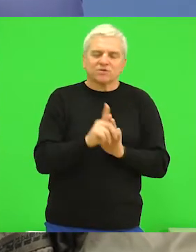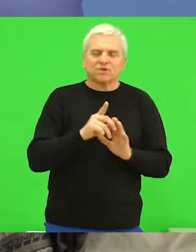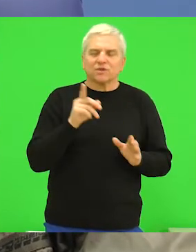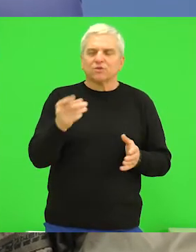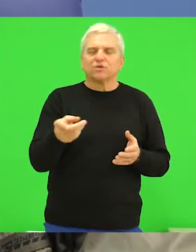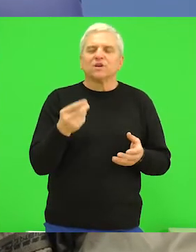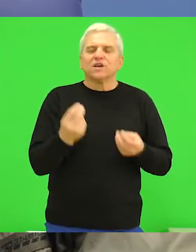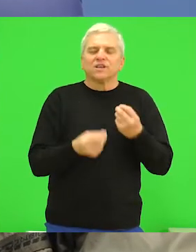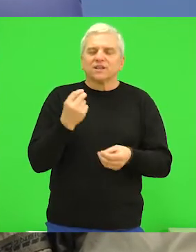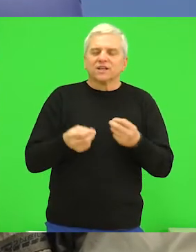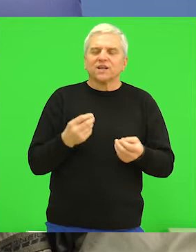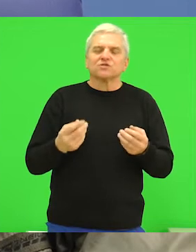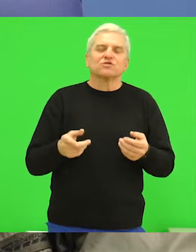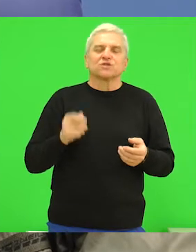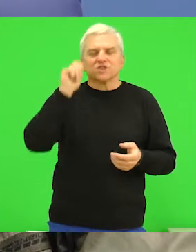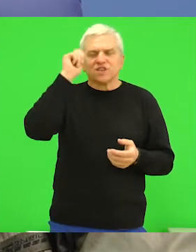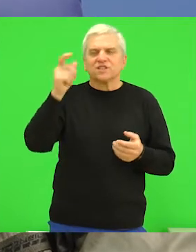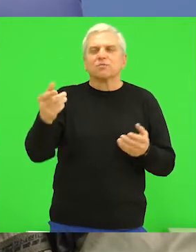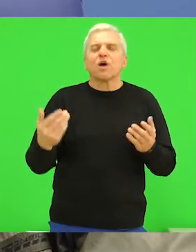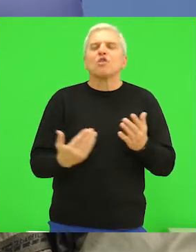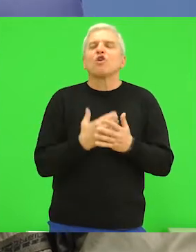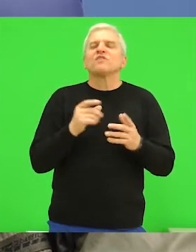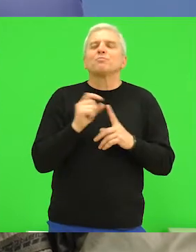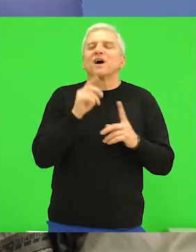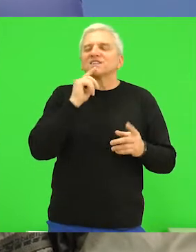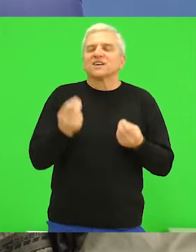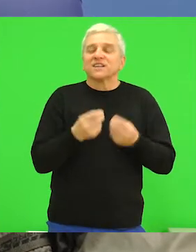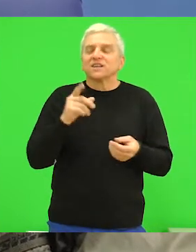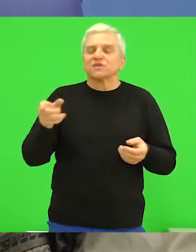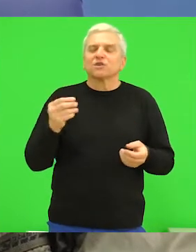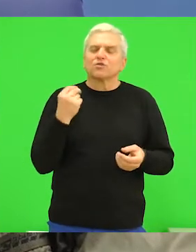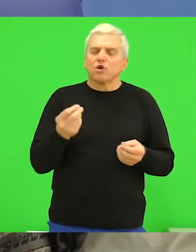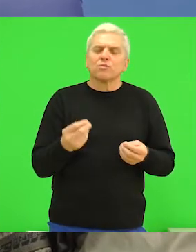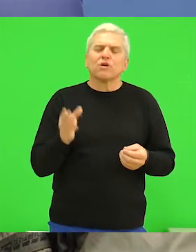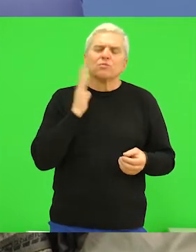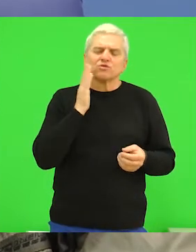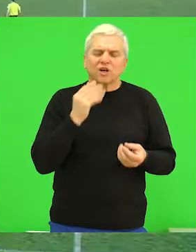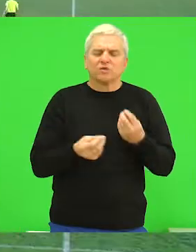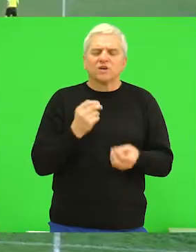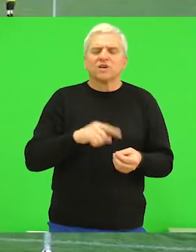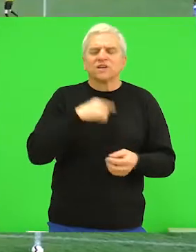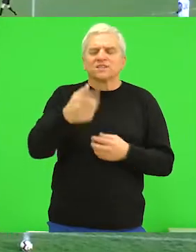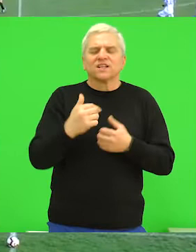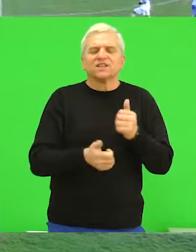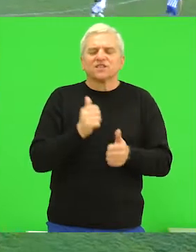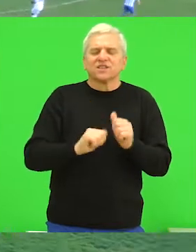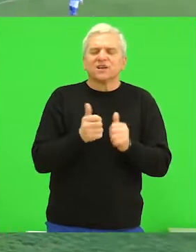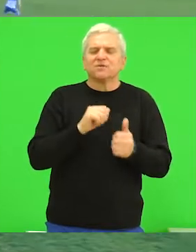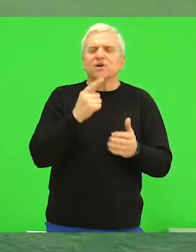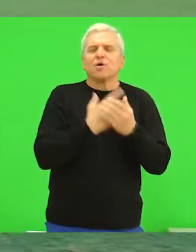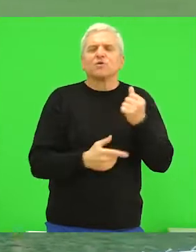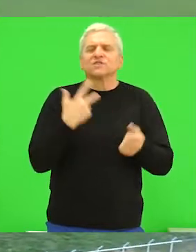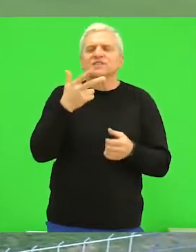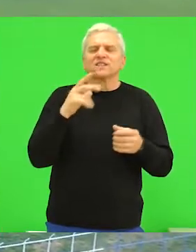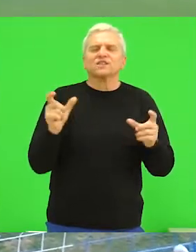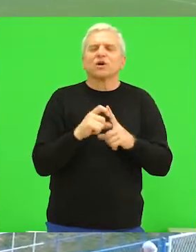čestitam i igračima Novog Pazara, mon kolegi Nešku, na izuzetno fair i korektnoj igri. Sledeći meč, odnosno posljednje